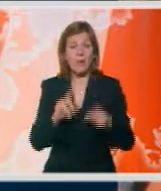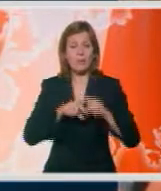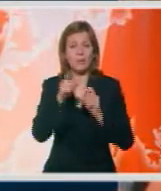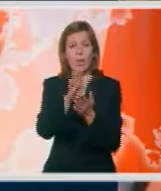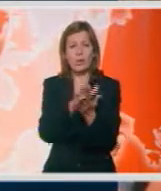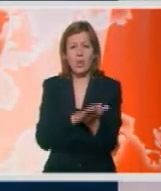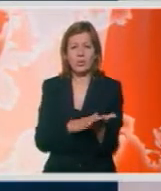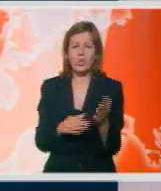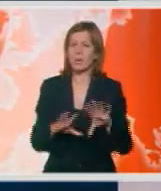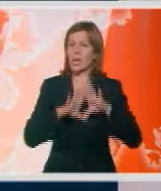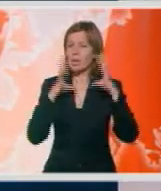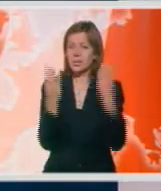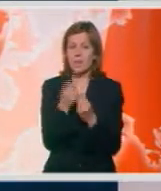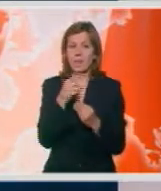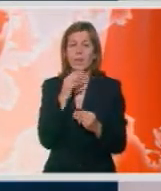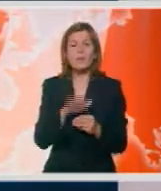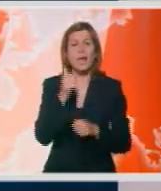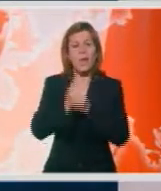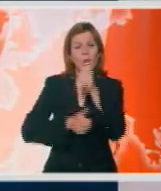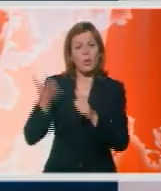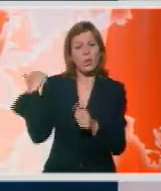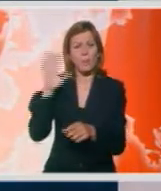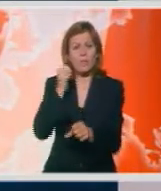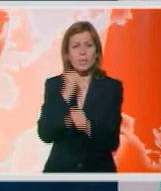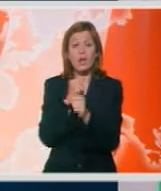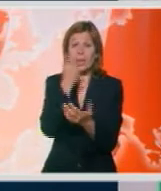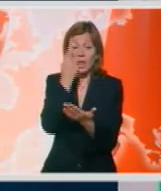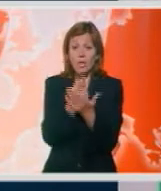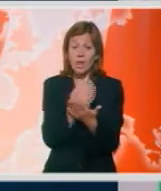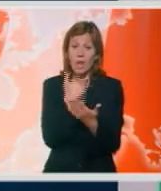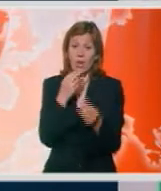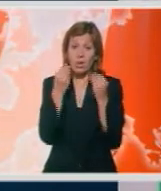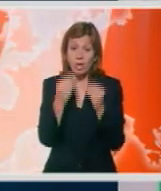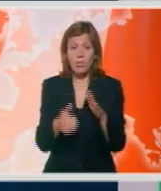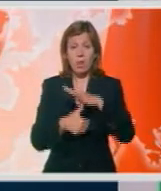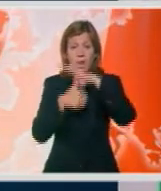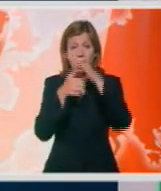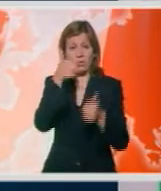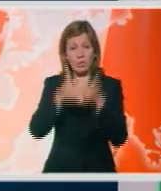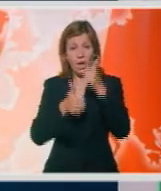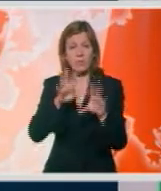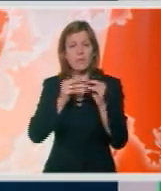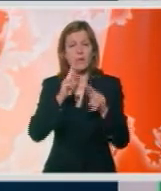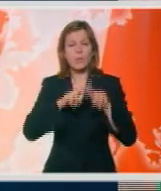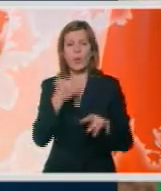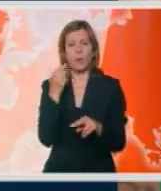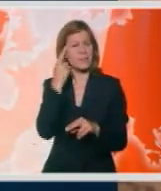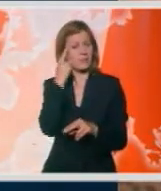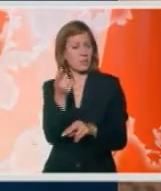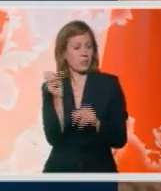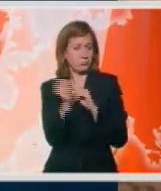početak svega. Sve to cele godine možete da radite loše, ali ako ste dobri na glavnom nadmetanju sve drugo nema značaja.